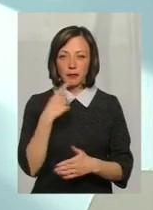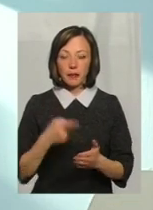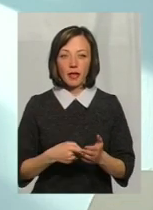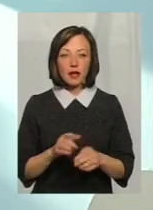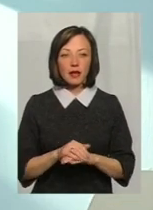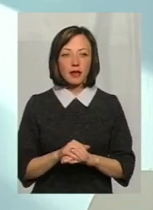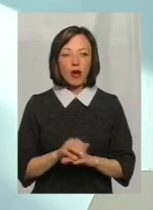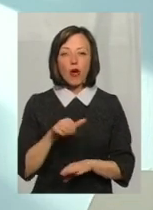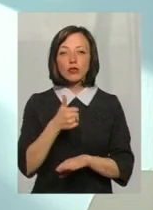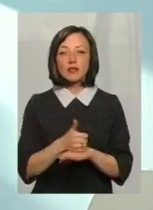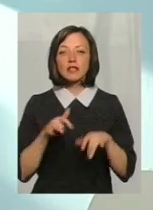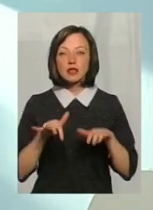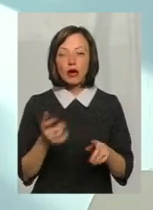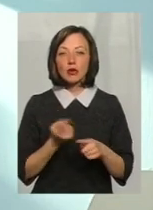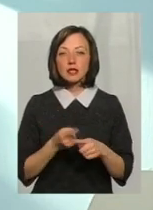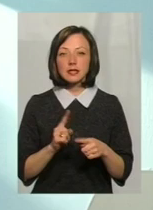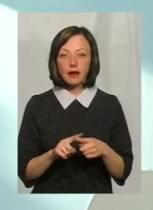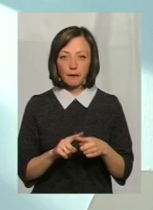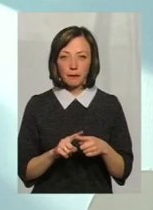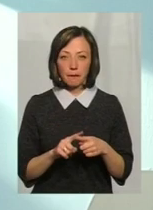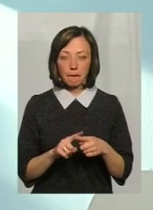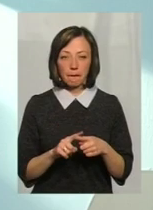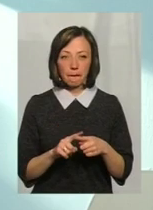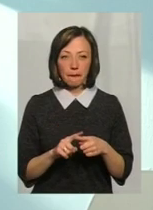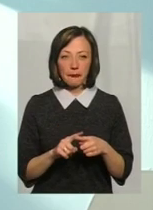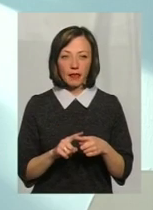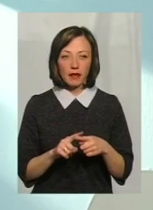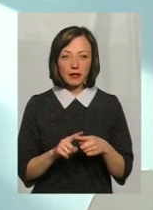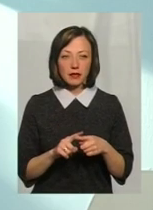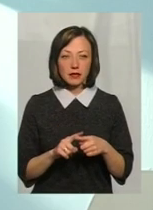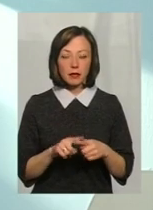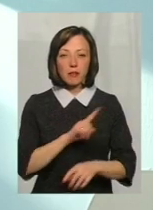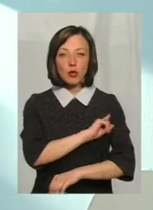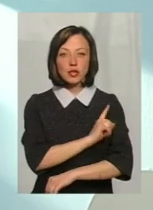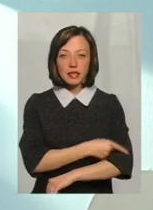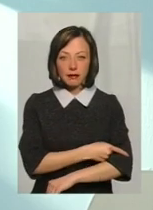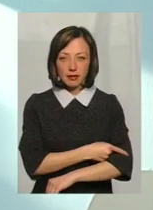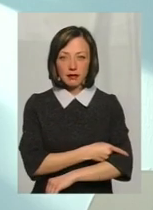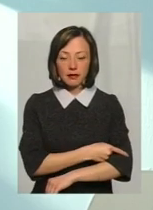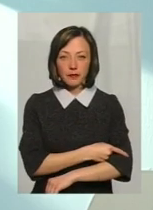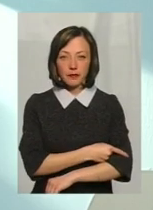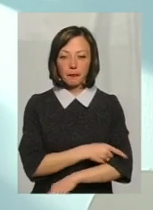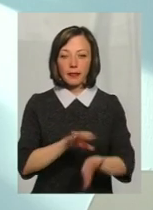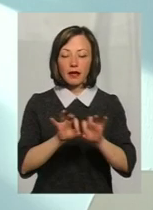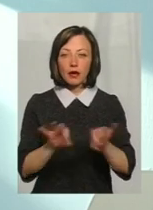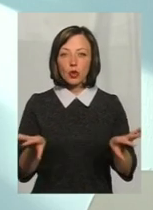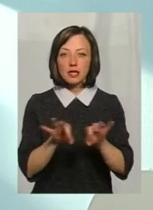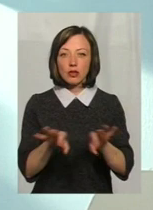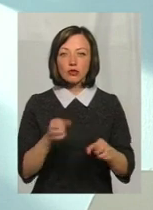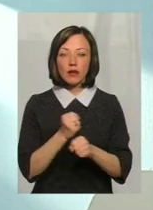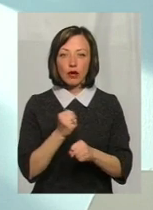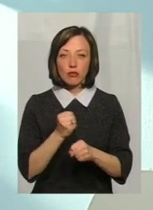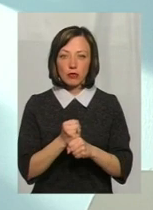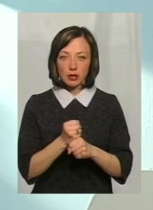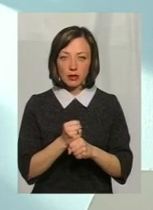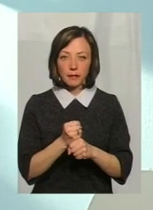основні заходи, це, в першу чергу, це така посилена роз'яснювальна робота.